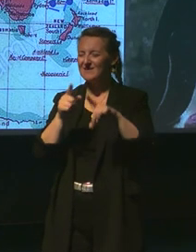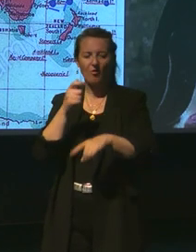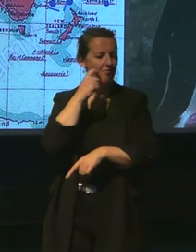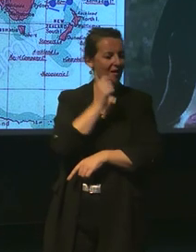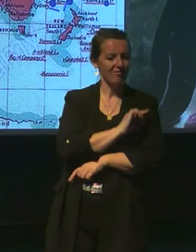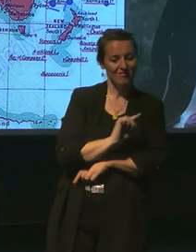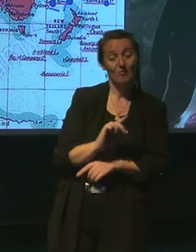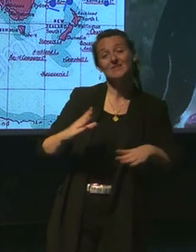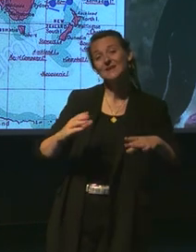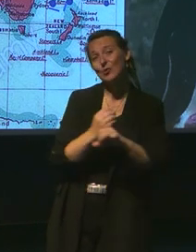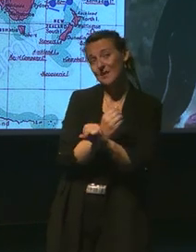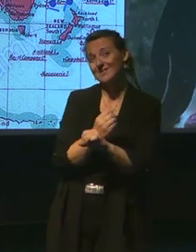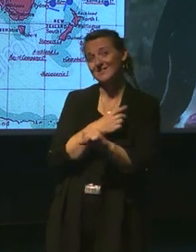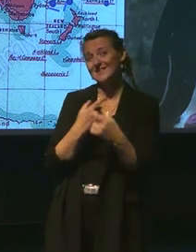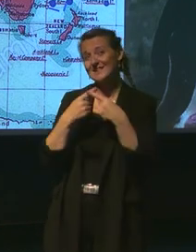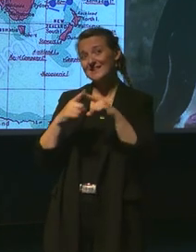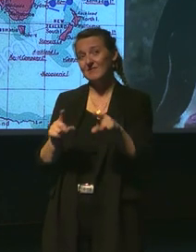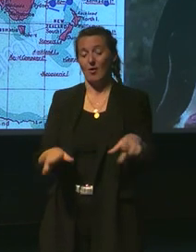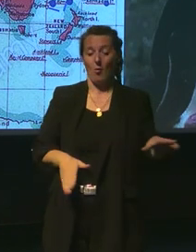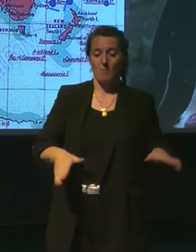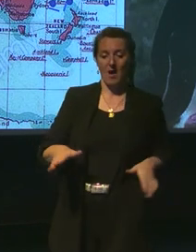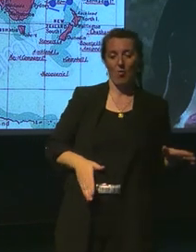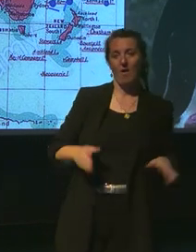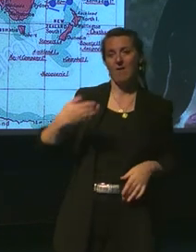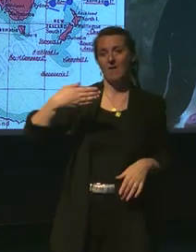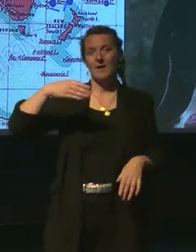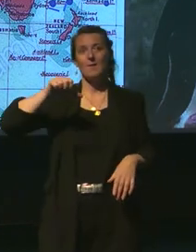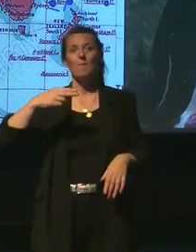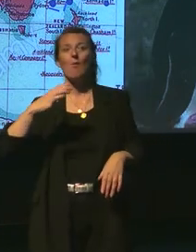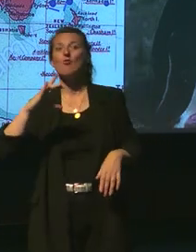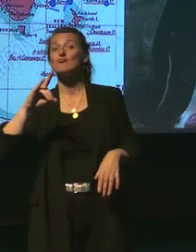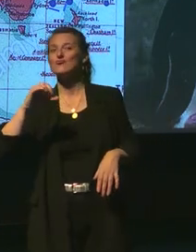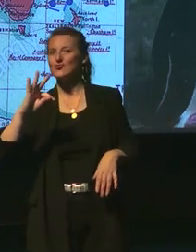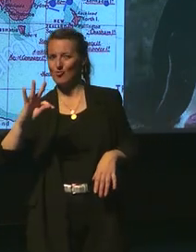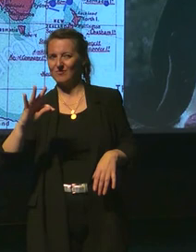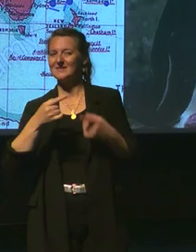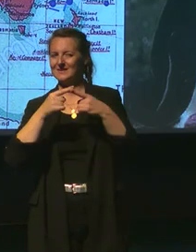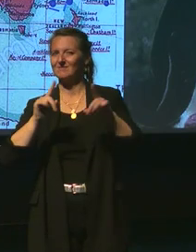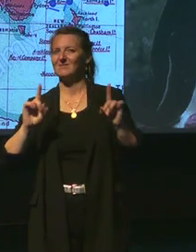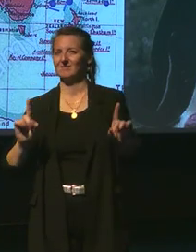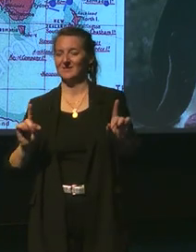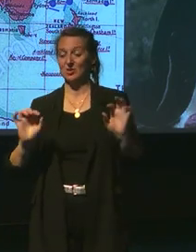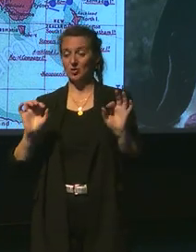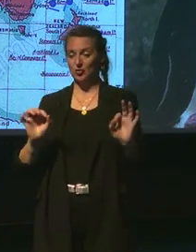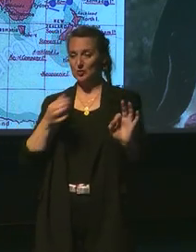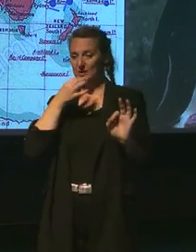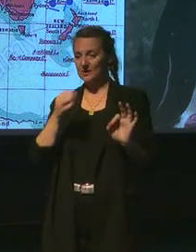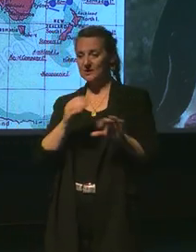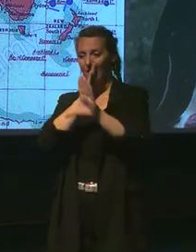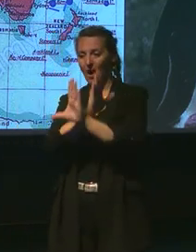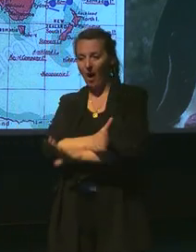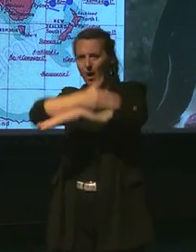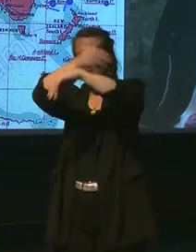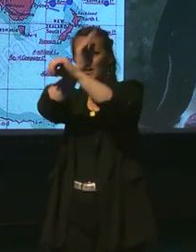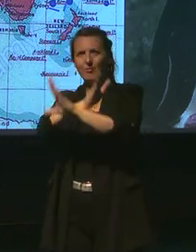C'est dommage, car ils ne pas exactement les mêmes propriétés. Et puis, bien sûr, il parle des albatroses qui le fascinait.